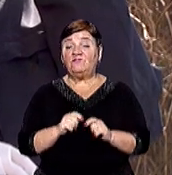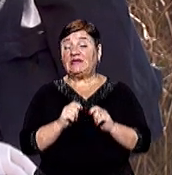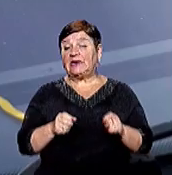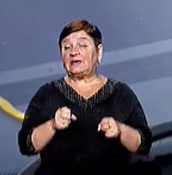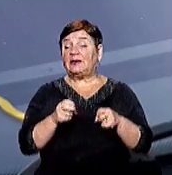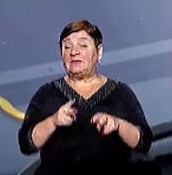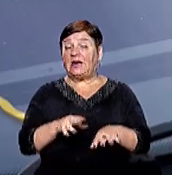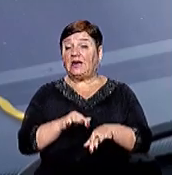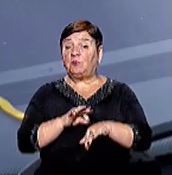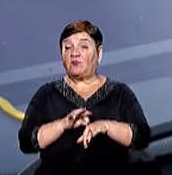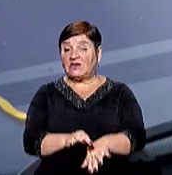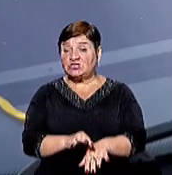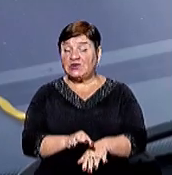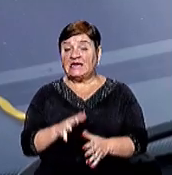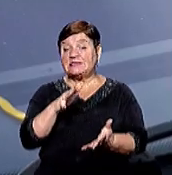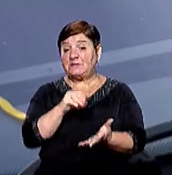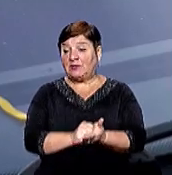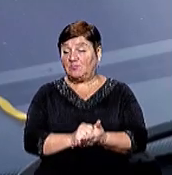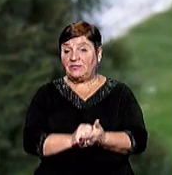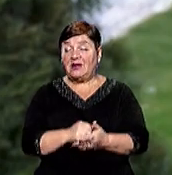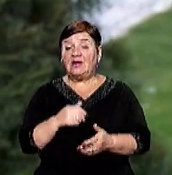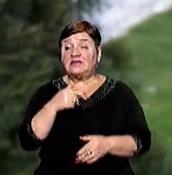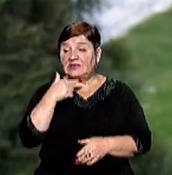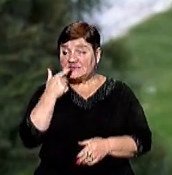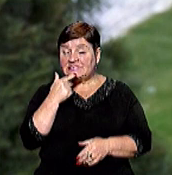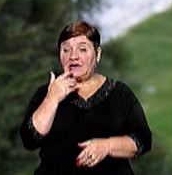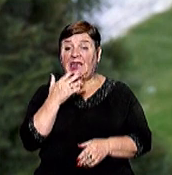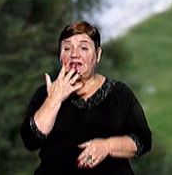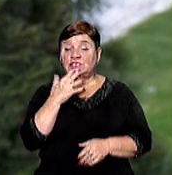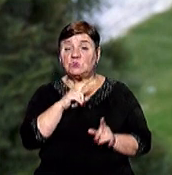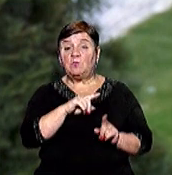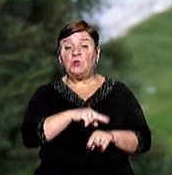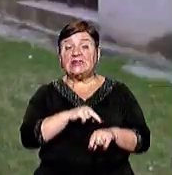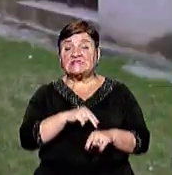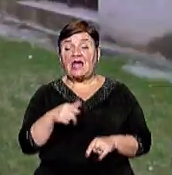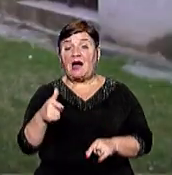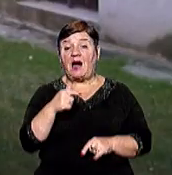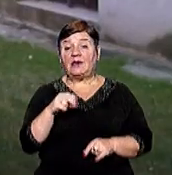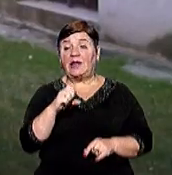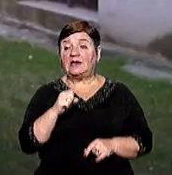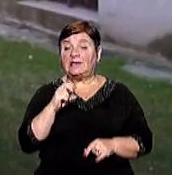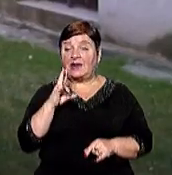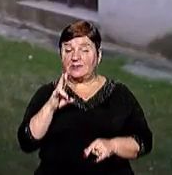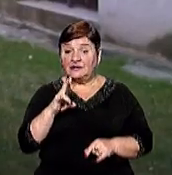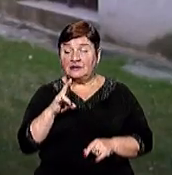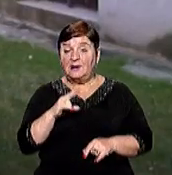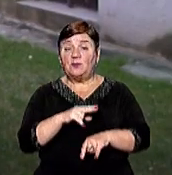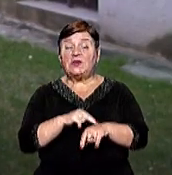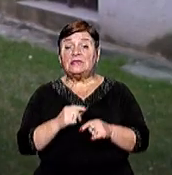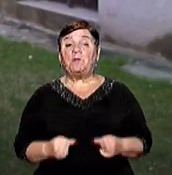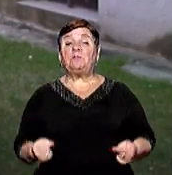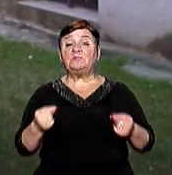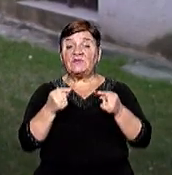кримінальне провадження за умисне пошкодження майна, розповіла речниця Нацполіції Закарпаття Ганна Дан Наразі поліція встановлює